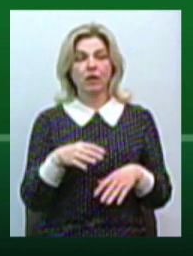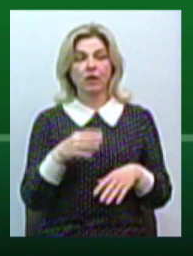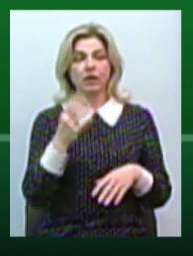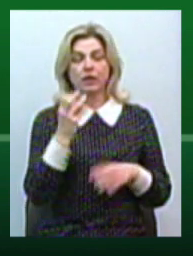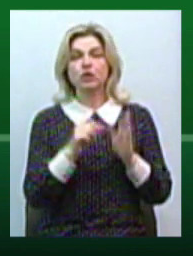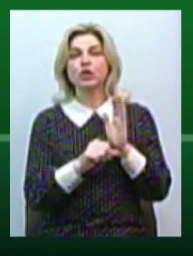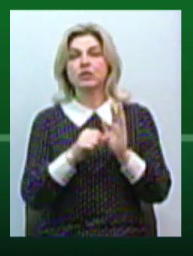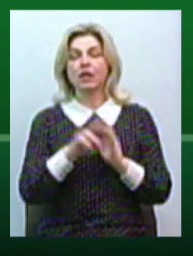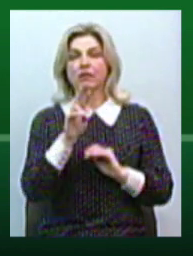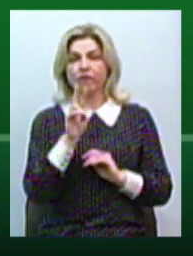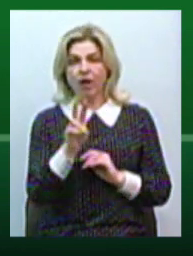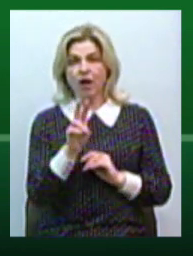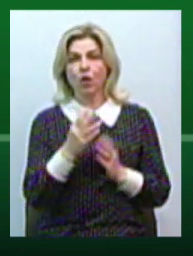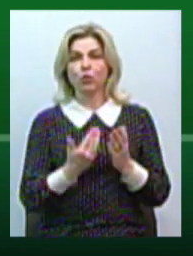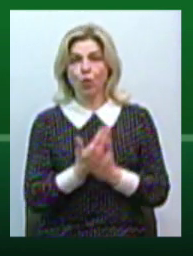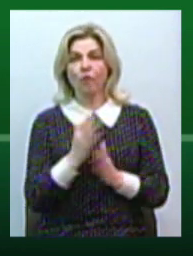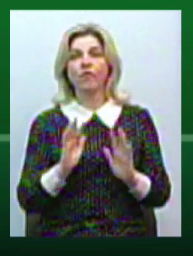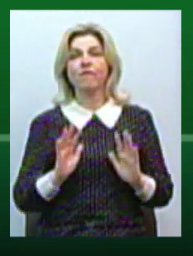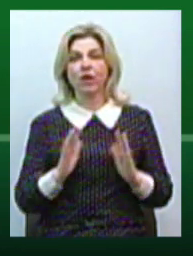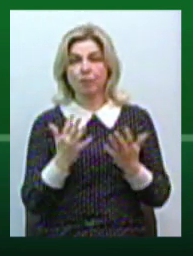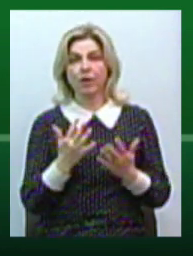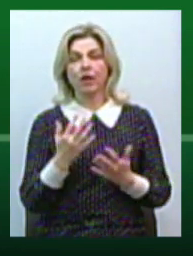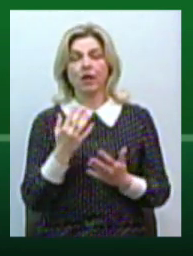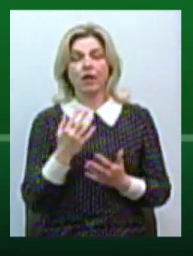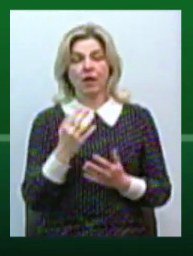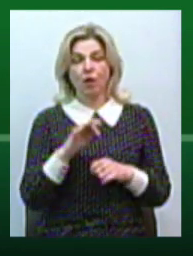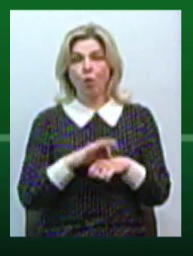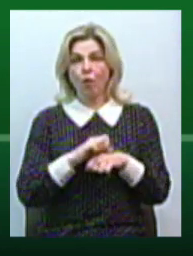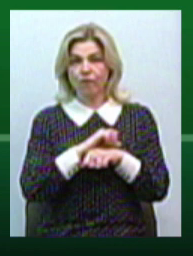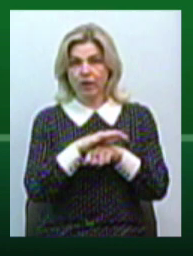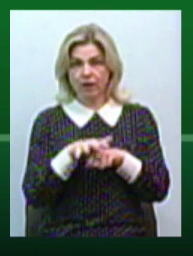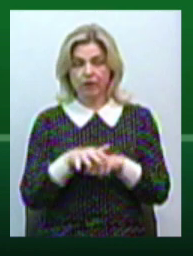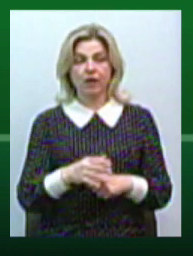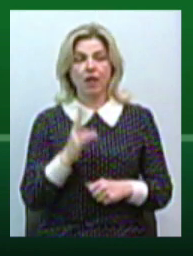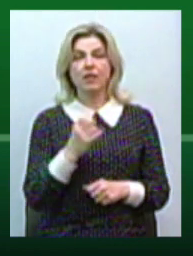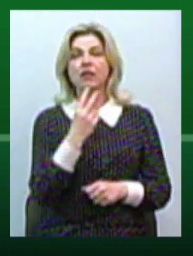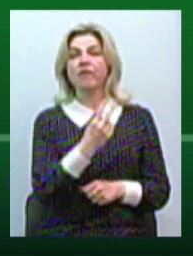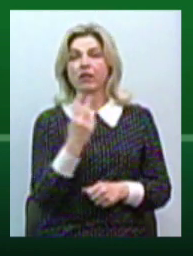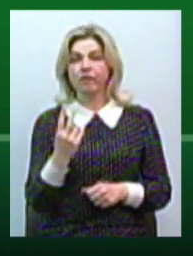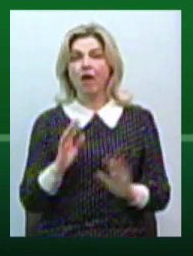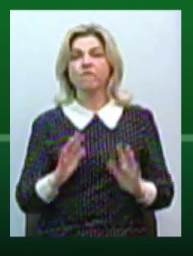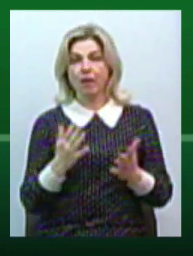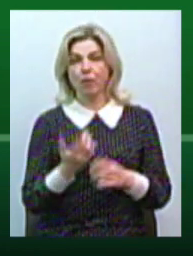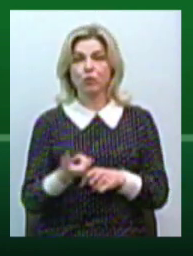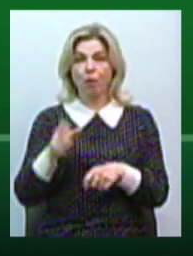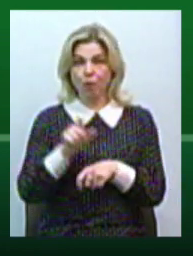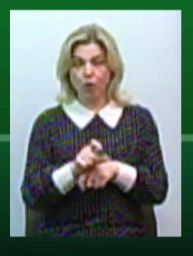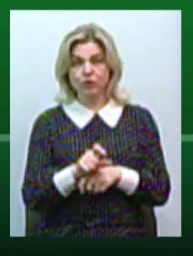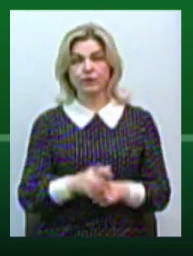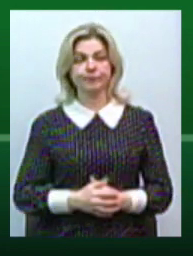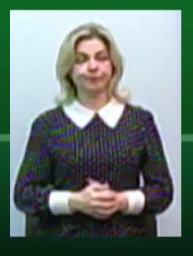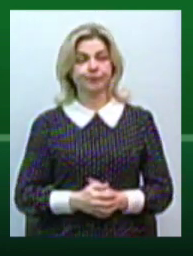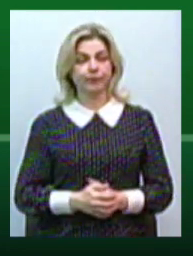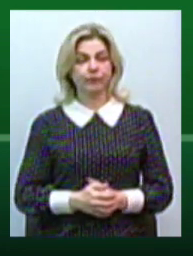нових випадки, що порівнянні з минулою добою на 22 випадки більше. Значним чином у змінила